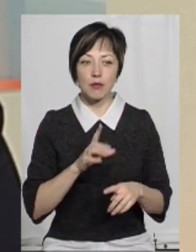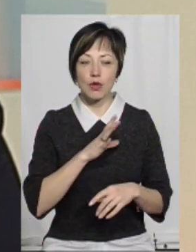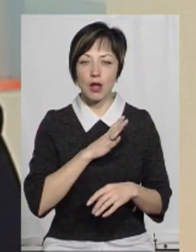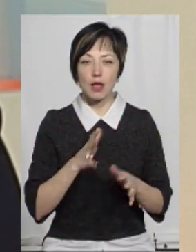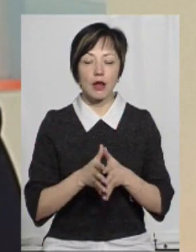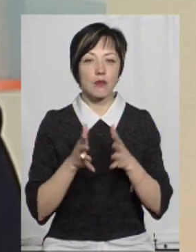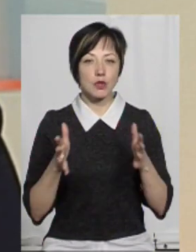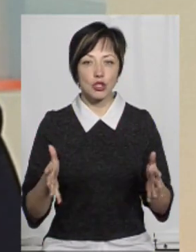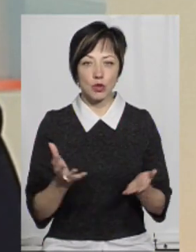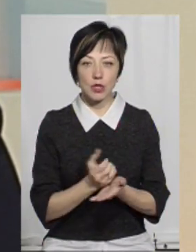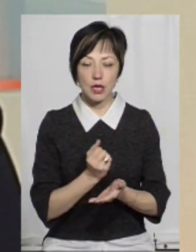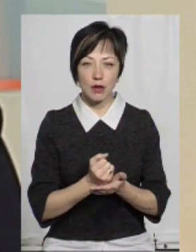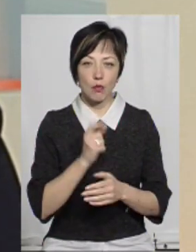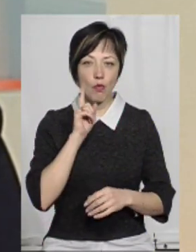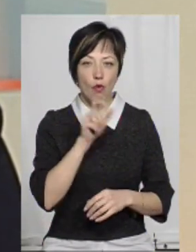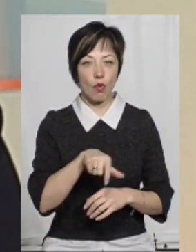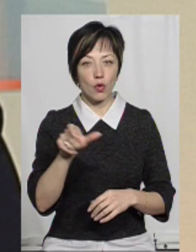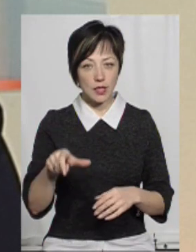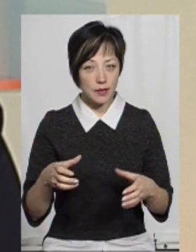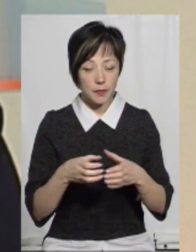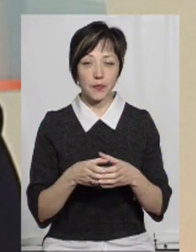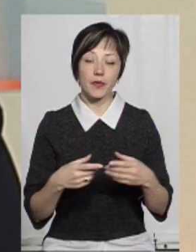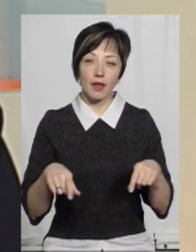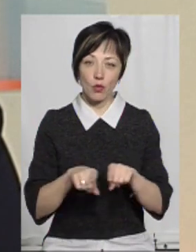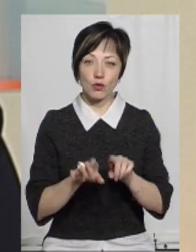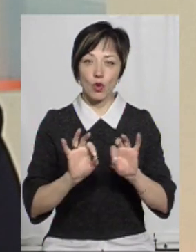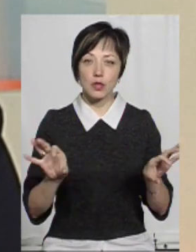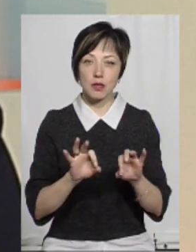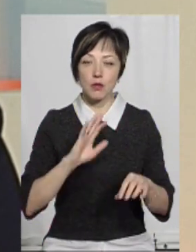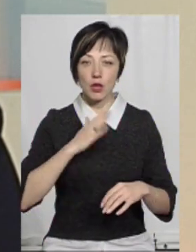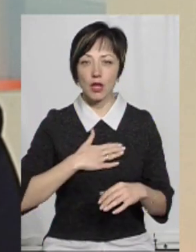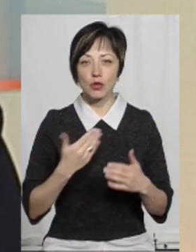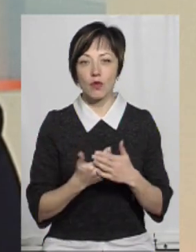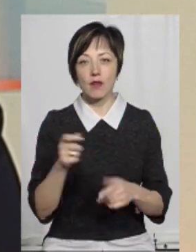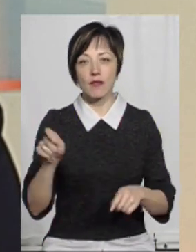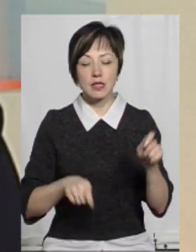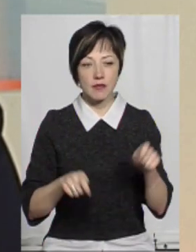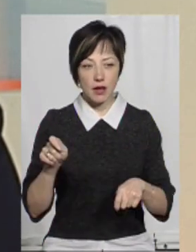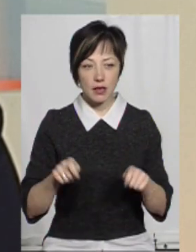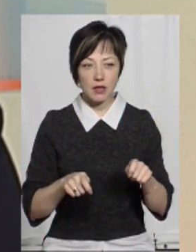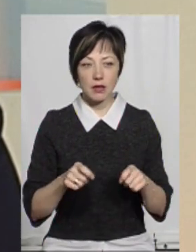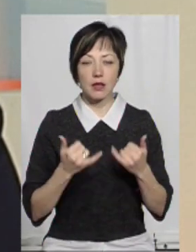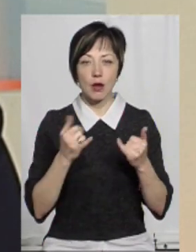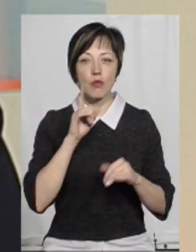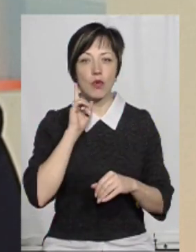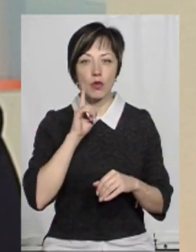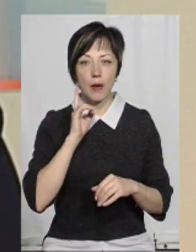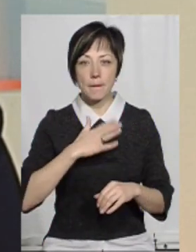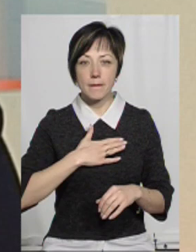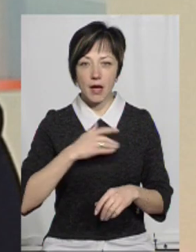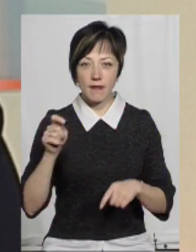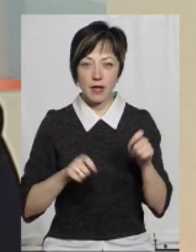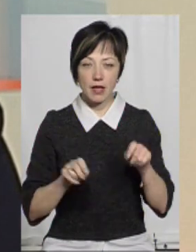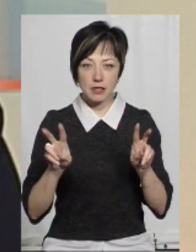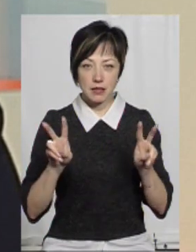найбільше таке досягнення молоді. Також ми розказали про наші нові фестивалі, фестиваль для молоді, Майфест.